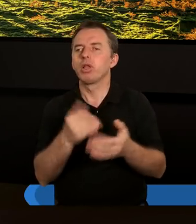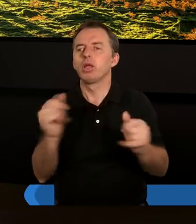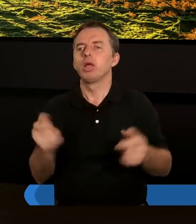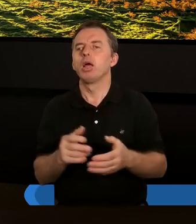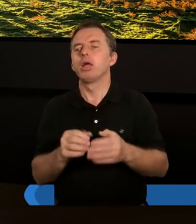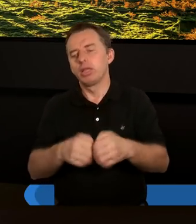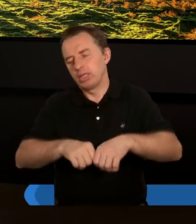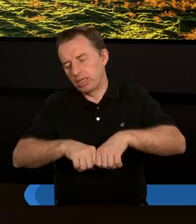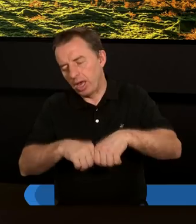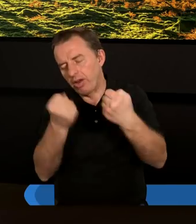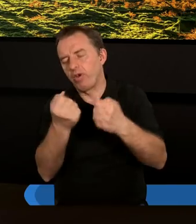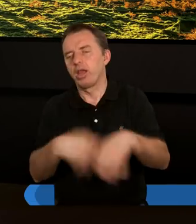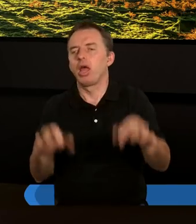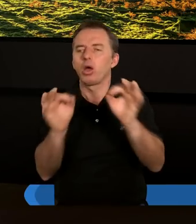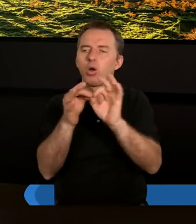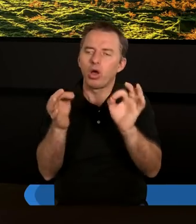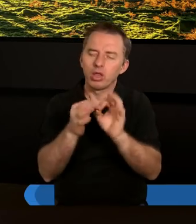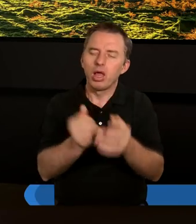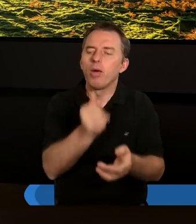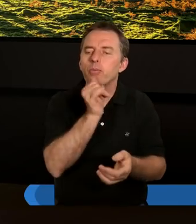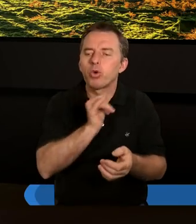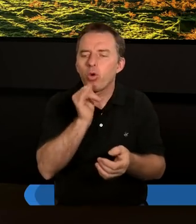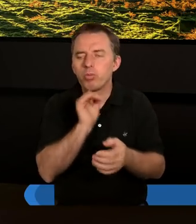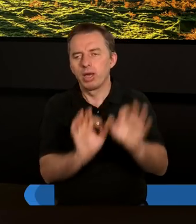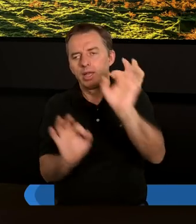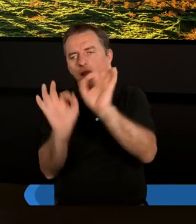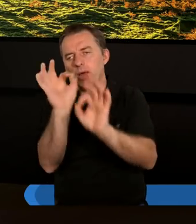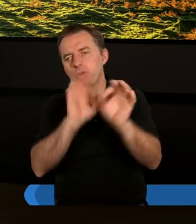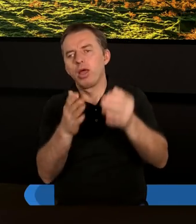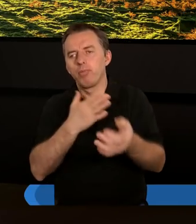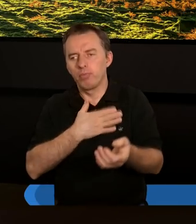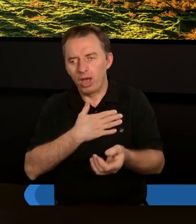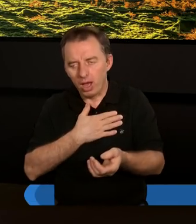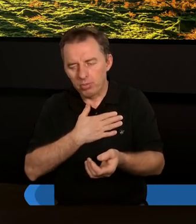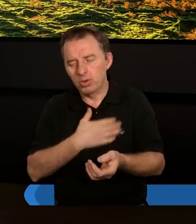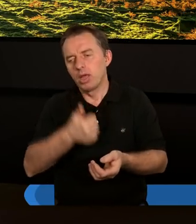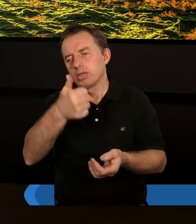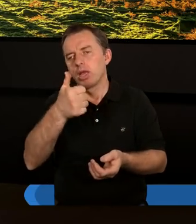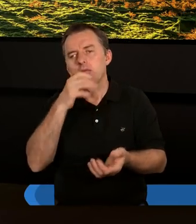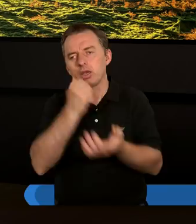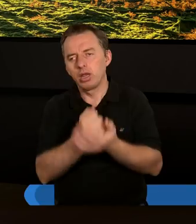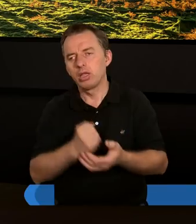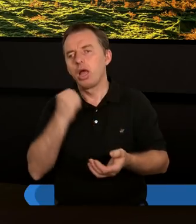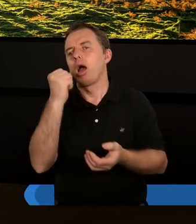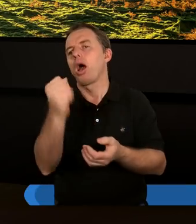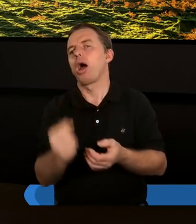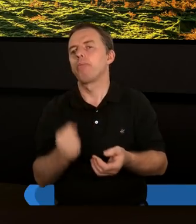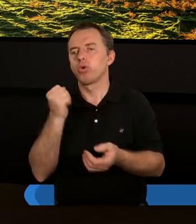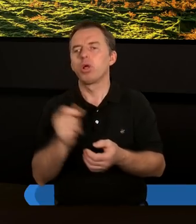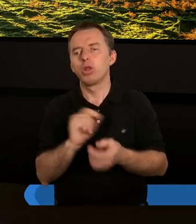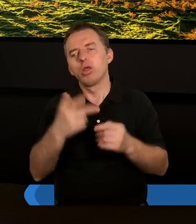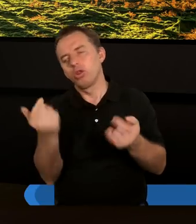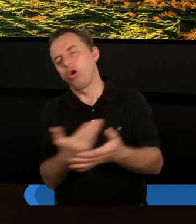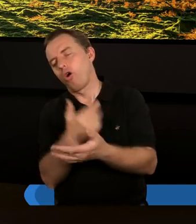naderwanych relacji i pewnej próby naprawienia, mamy jeden z listów apostoła Pawła. Paweł pisał czasami do